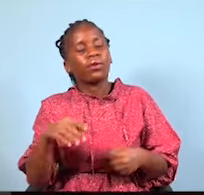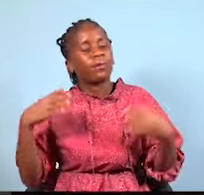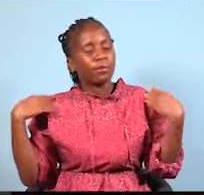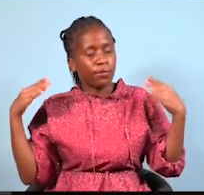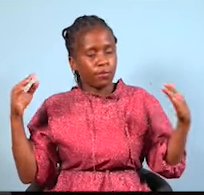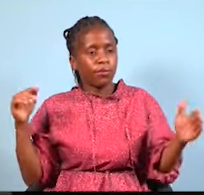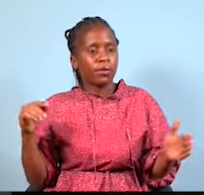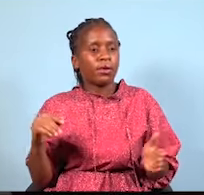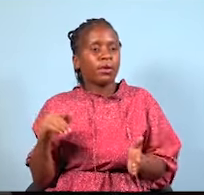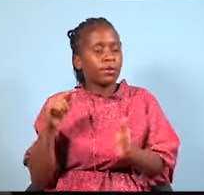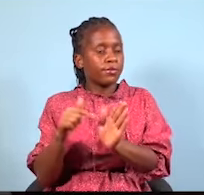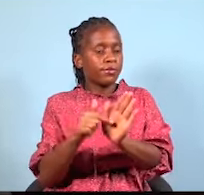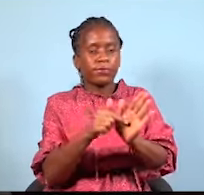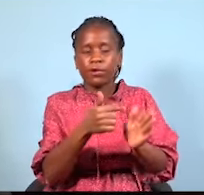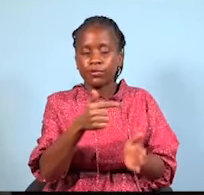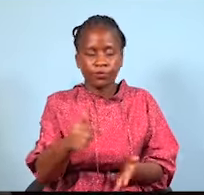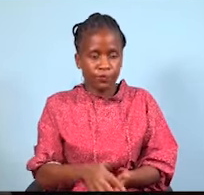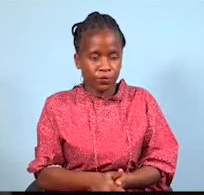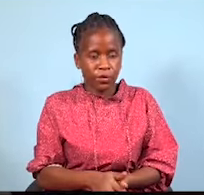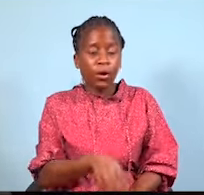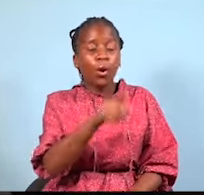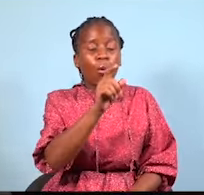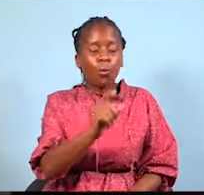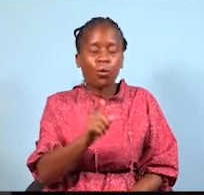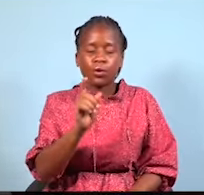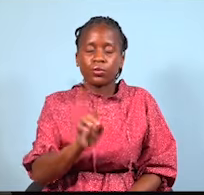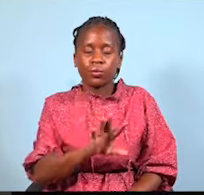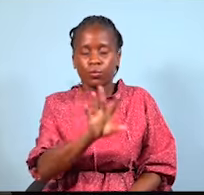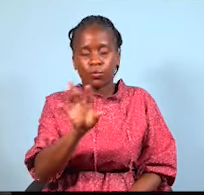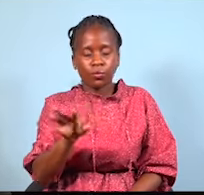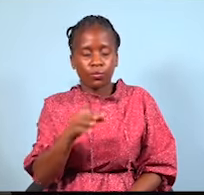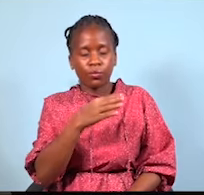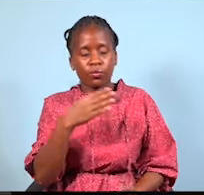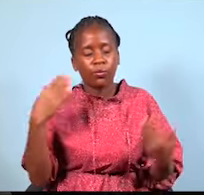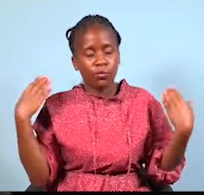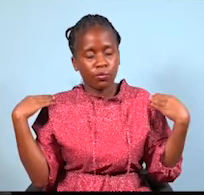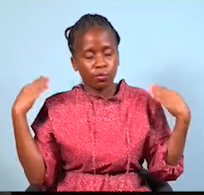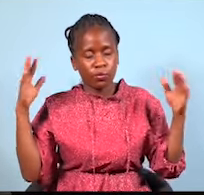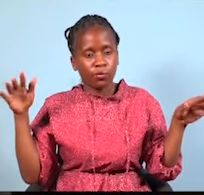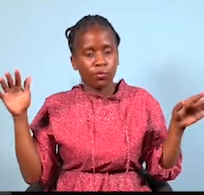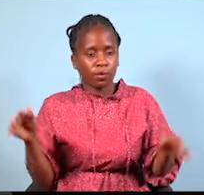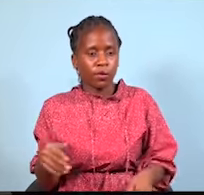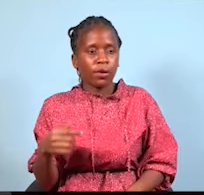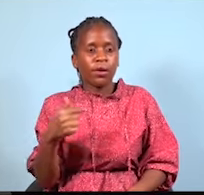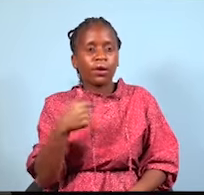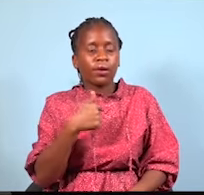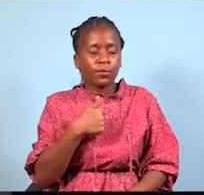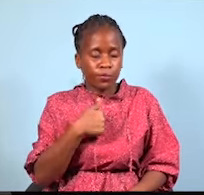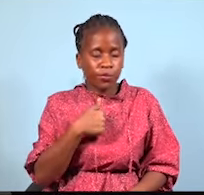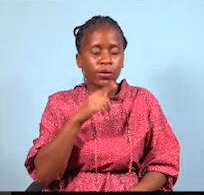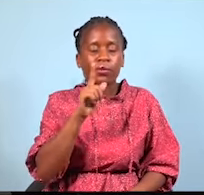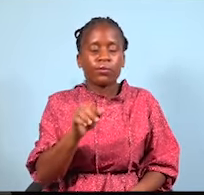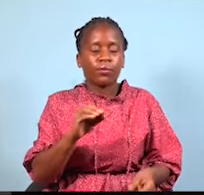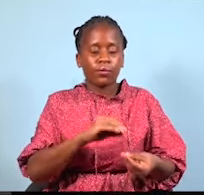ambao wako kwa jilia kuhudumia watu wangikuwa ni malaika. Manaangu ni kwamba. Na tamani, wangikuwa ni viumbe ambao hawana utashi. Ninafsi.